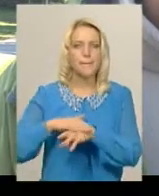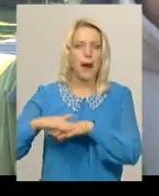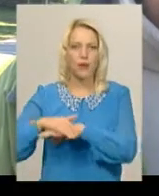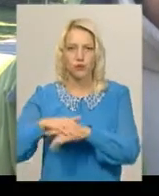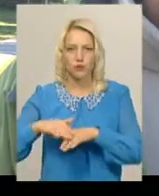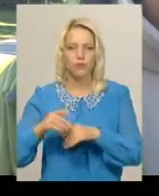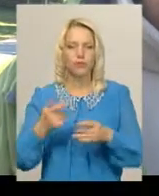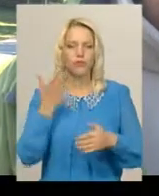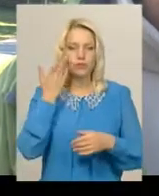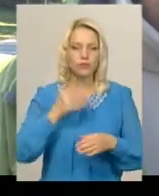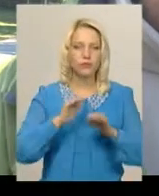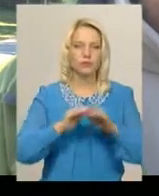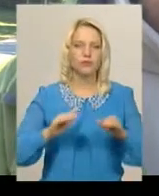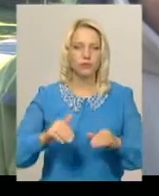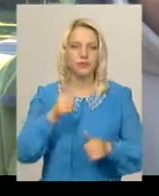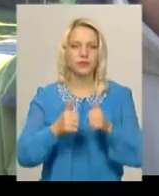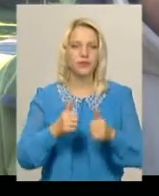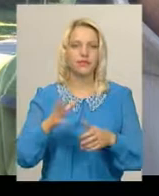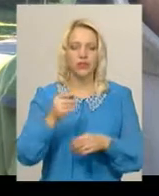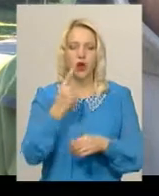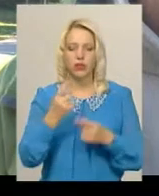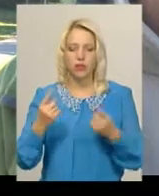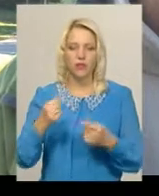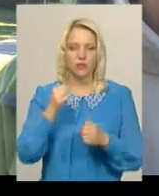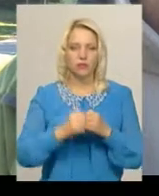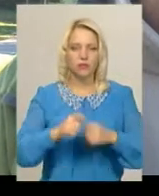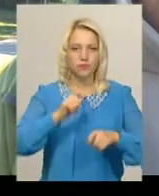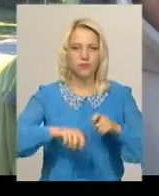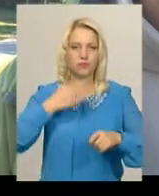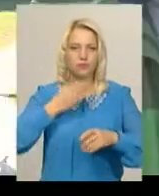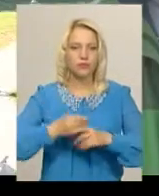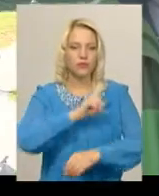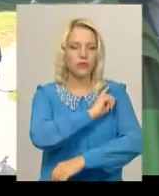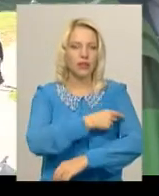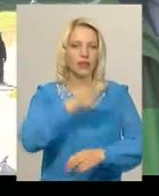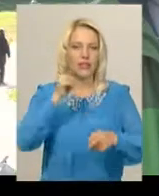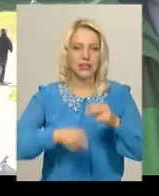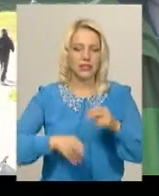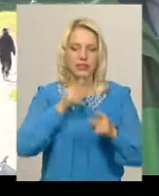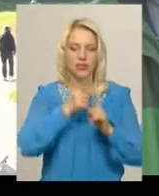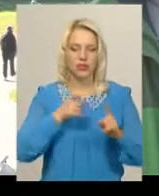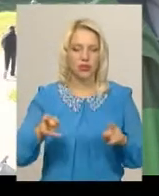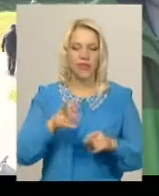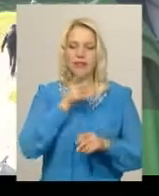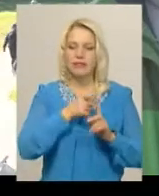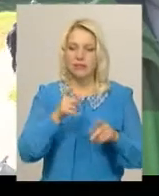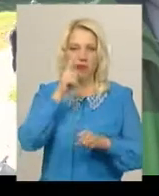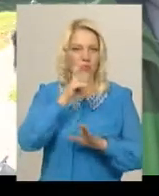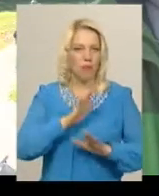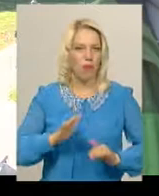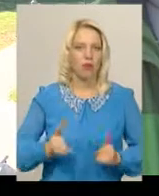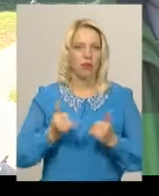коли діти змагаються всі в одиночках. Кожен може перевірити свої сили в кінці сезону. Сезон пройшов непогано для нашої